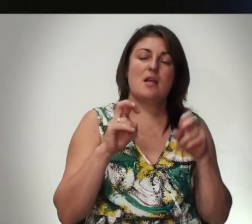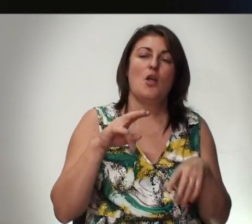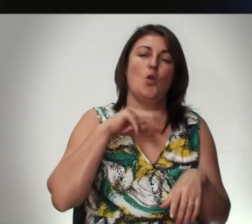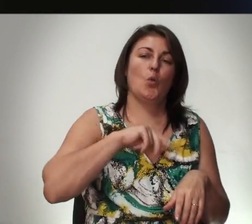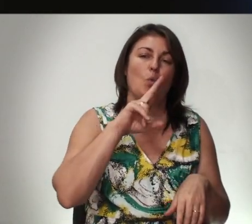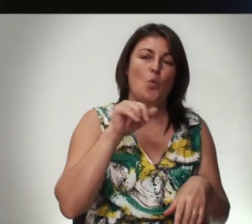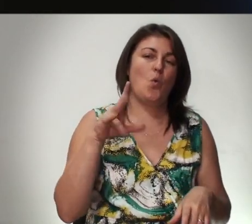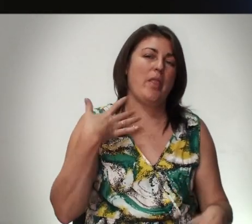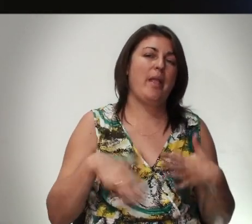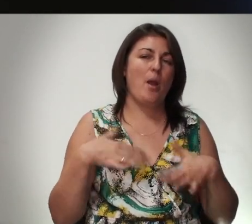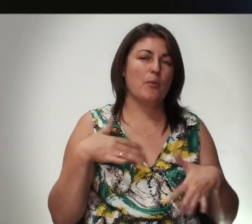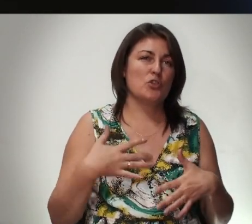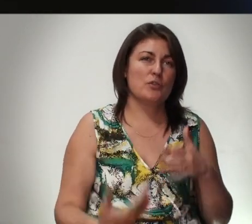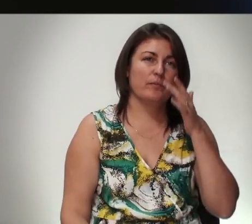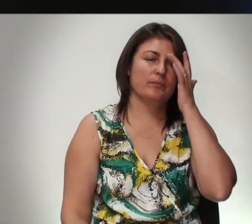Немощи